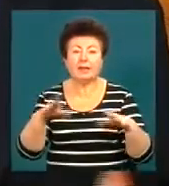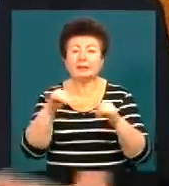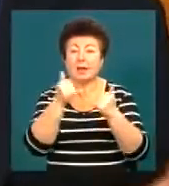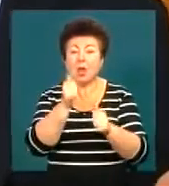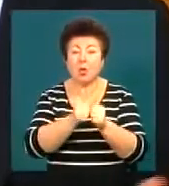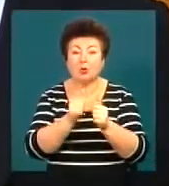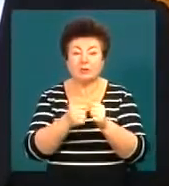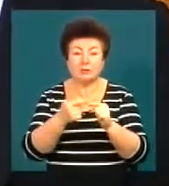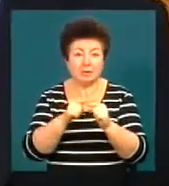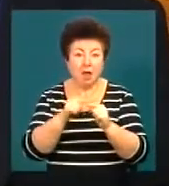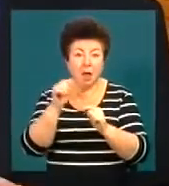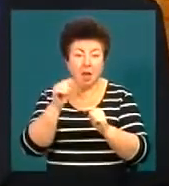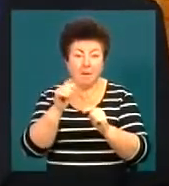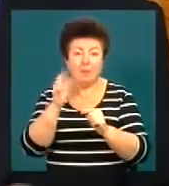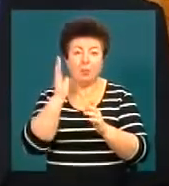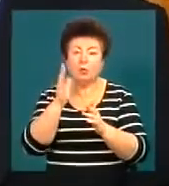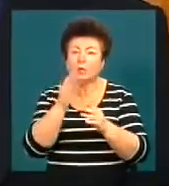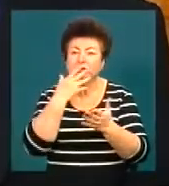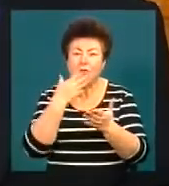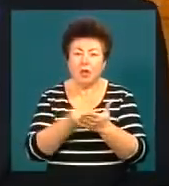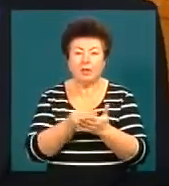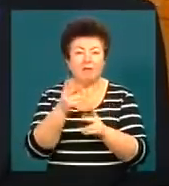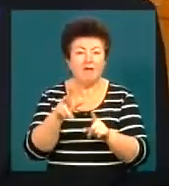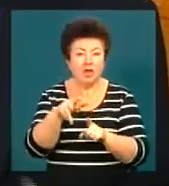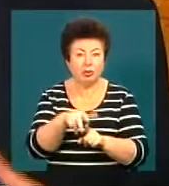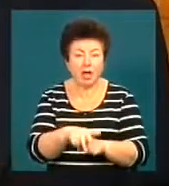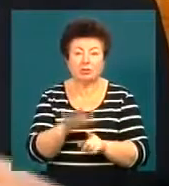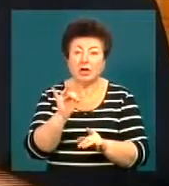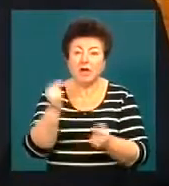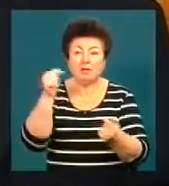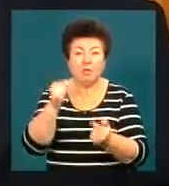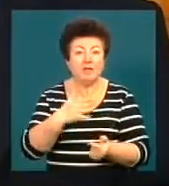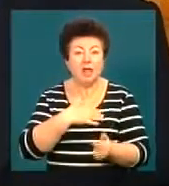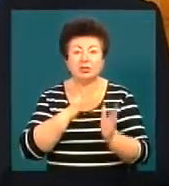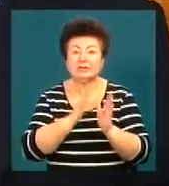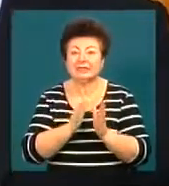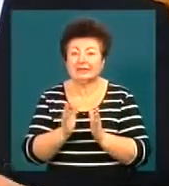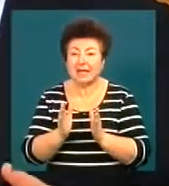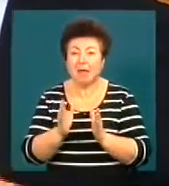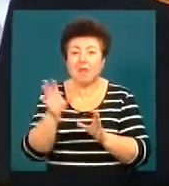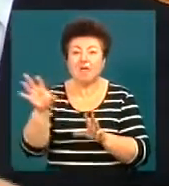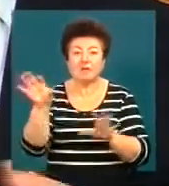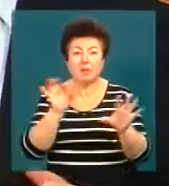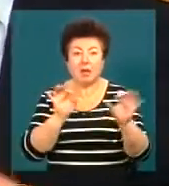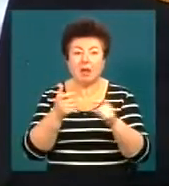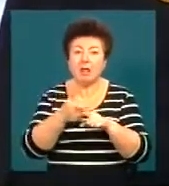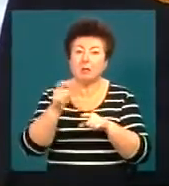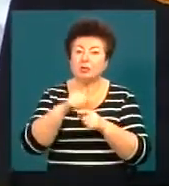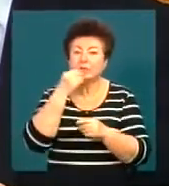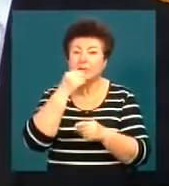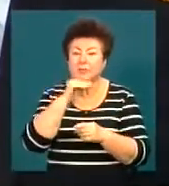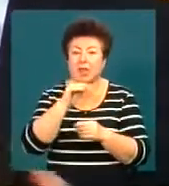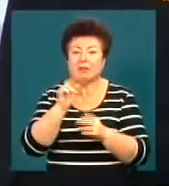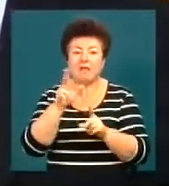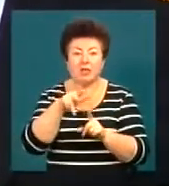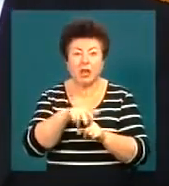Для кожних параметрів буде існувати своє найбільш оптимальне навантаження. І, відповідно, наша система, вона підбирає найбільш оптимальне